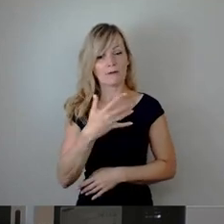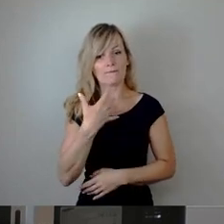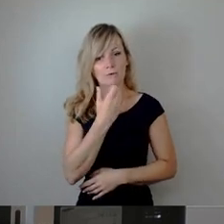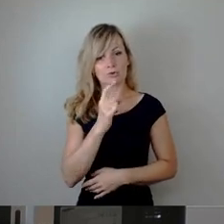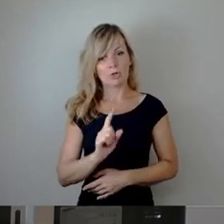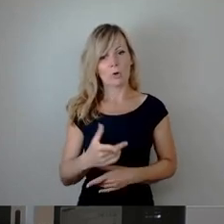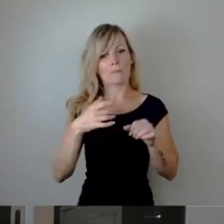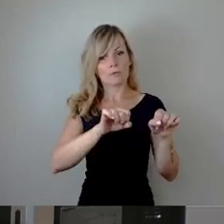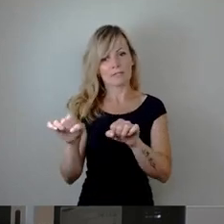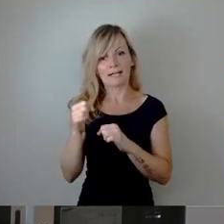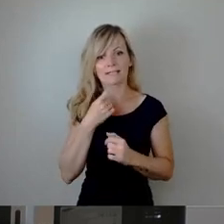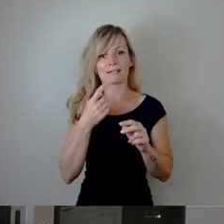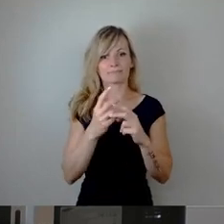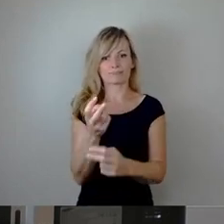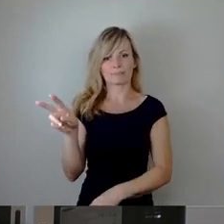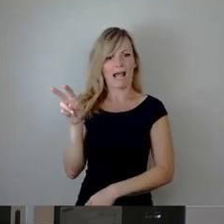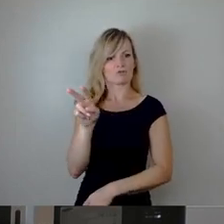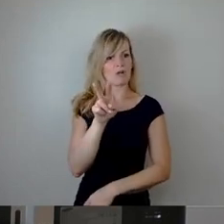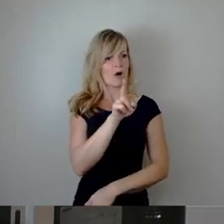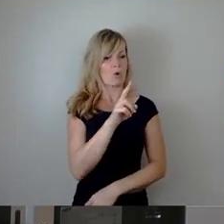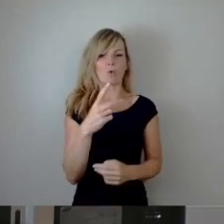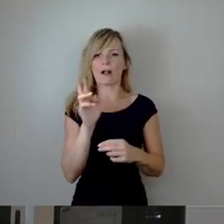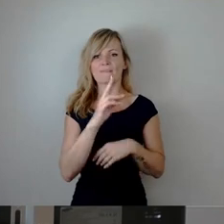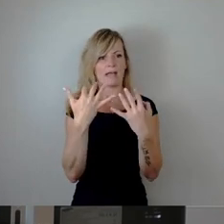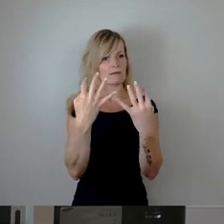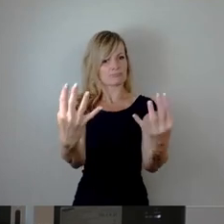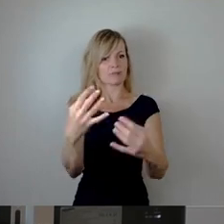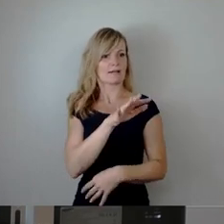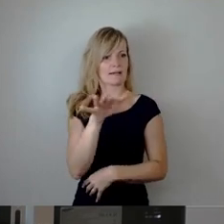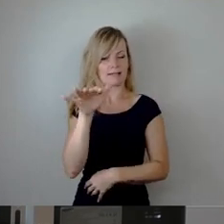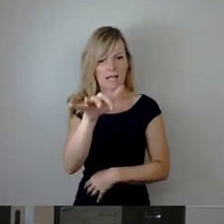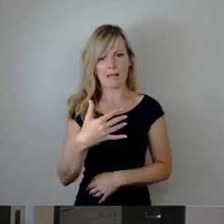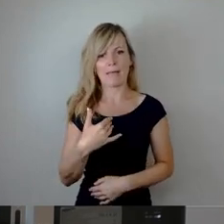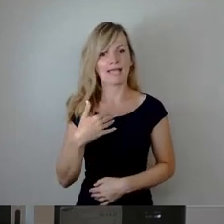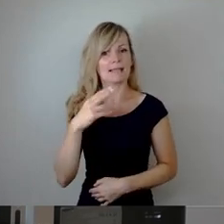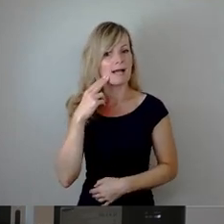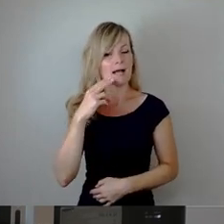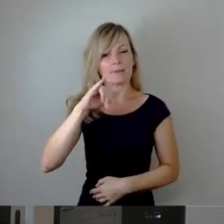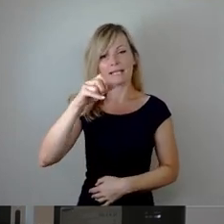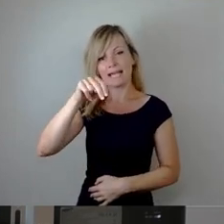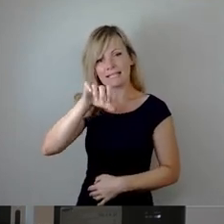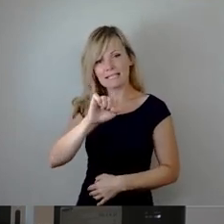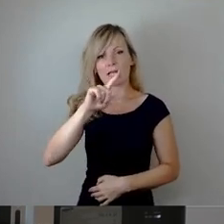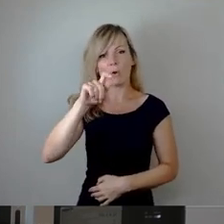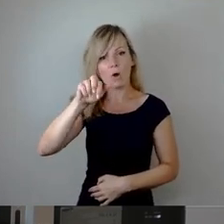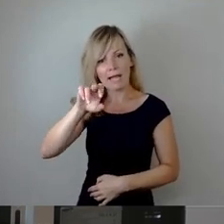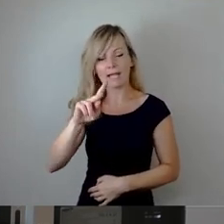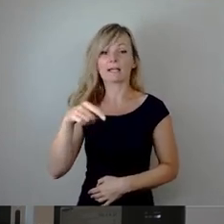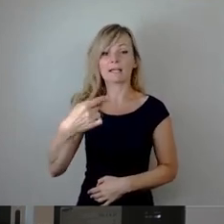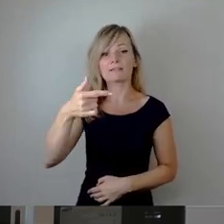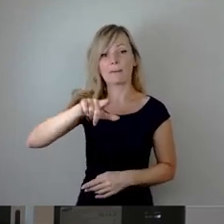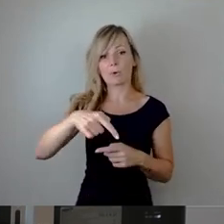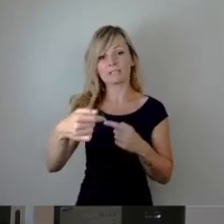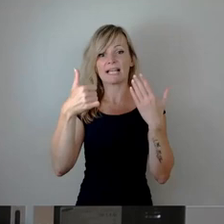sich alle mal von vorn anzuschauen. Also, mein Name ist schon genannt worden. Ich heiße Jens Lorek, werde in zwei Monaten 60 Jahre alt, bin